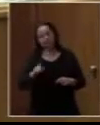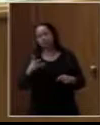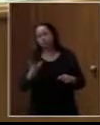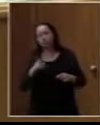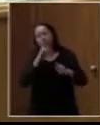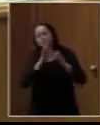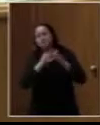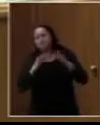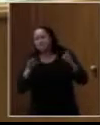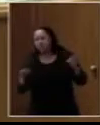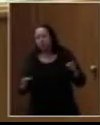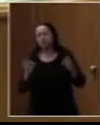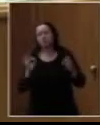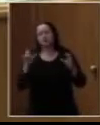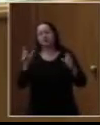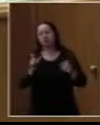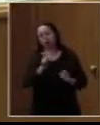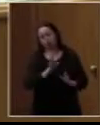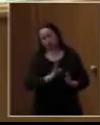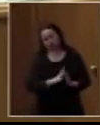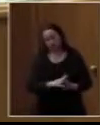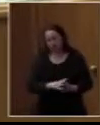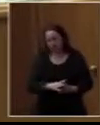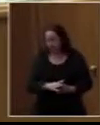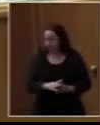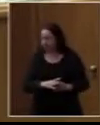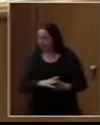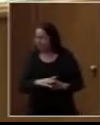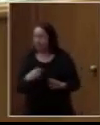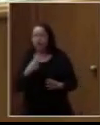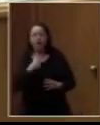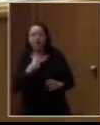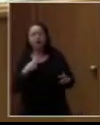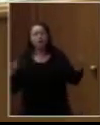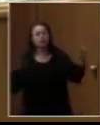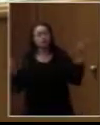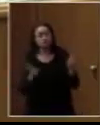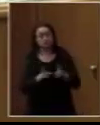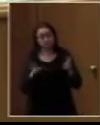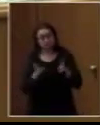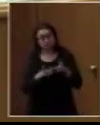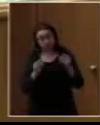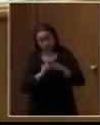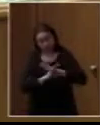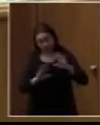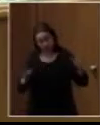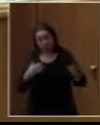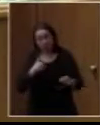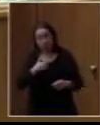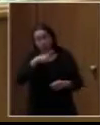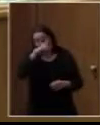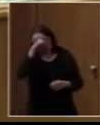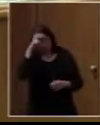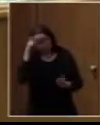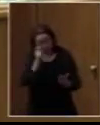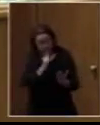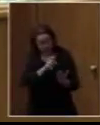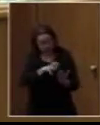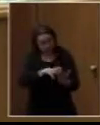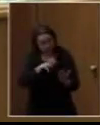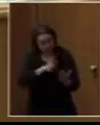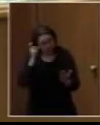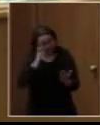Ακούγουμε έτσι λοιπόν Καταρχάς θα είμαι πάρα πολύ σύντομος Γιατί δυσκολέθηκα να το γράψω όλο αυτό Και το πετσόκουψα πάρα πολύ